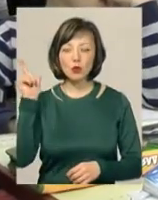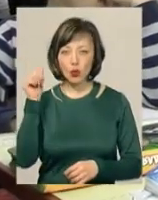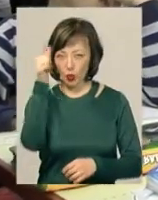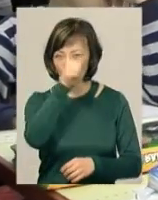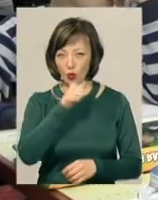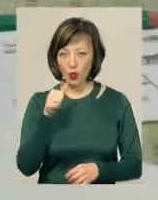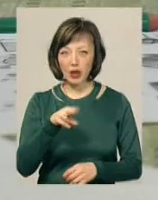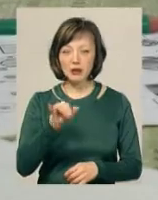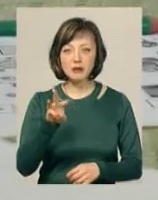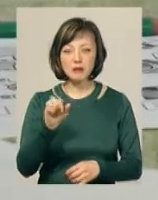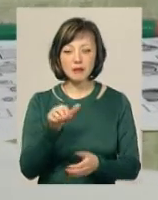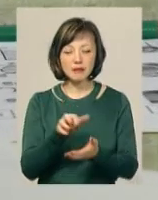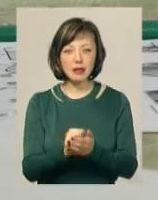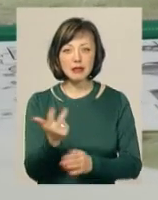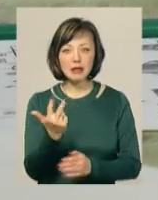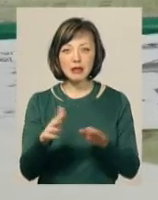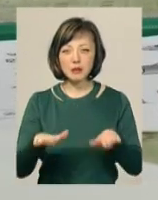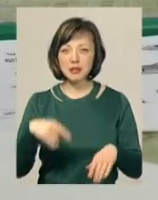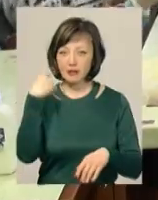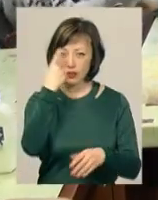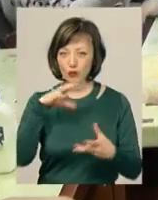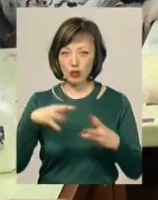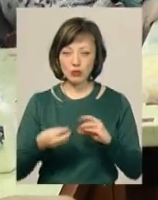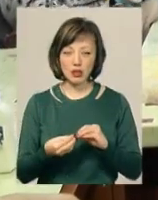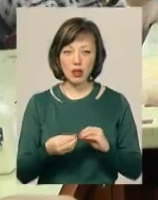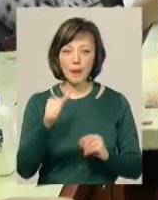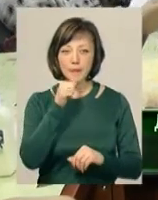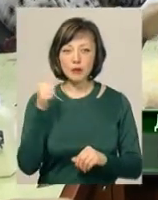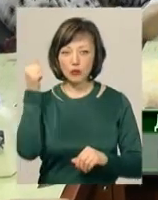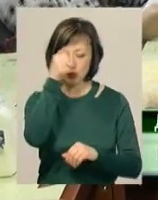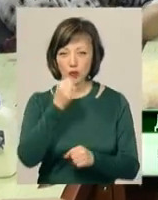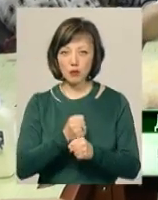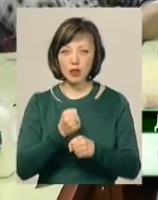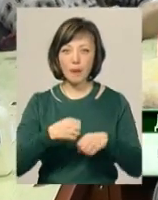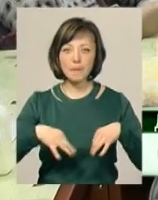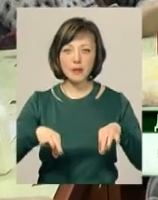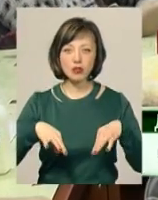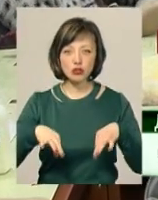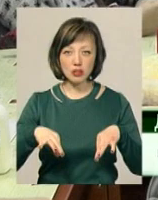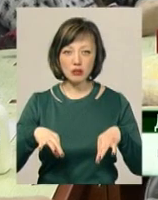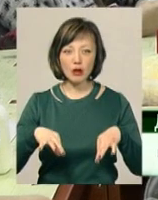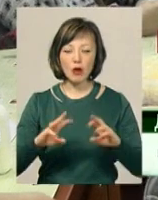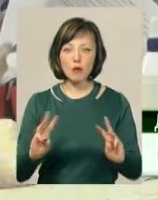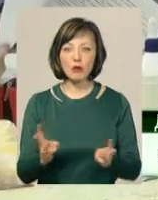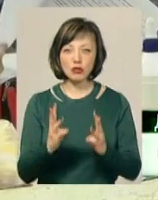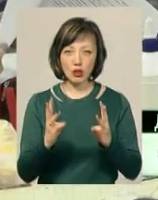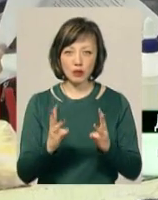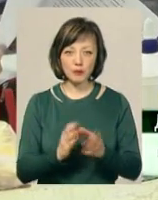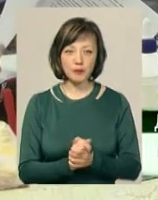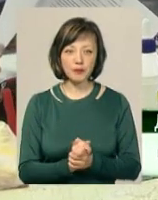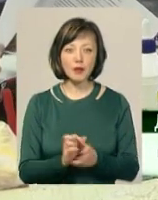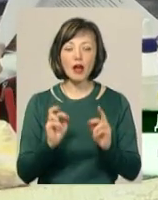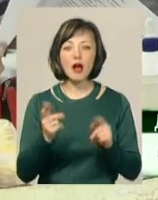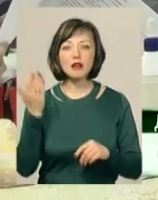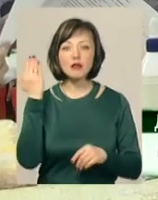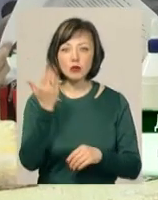Герасимовський здобув третє місце в індивідуальному заліку. Того року ми робили машинку, пожарну. А як давно ти з